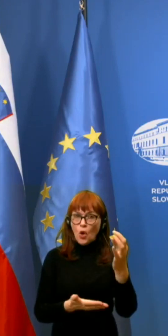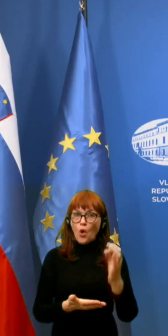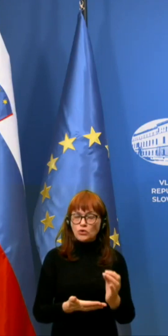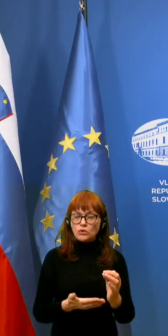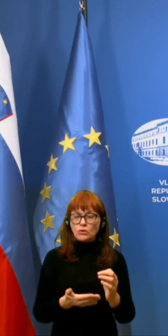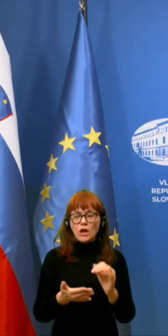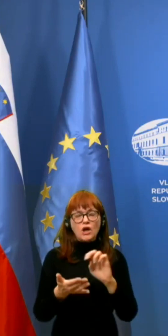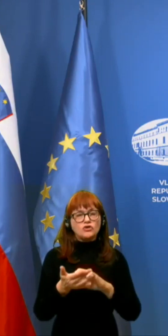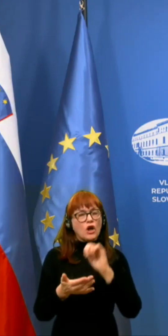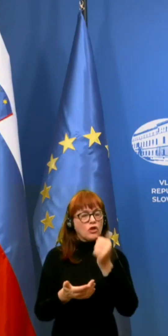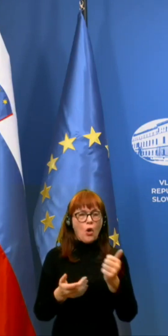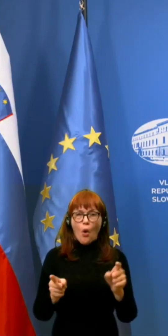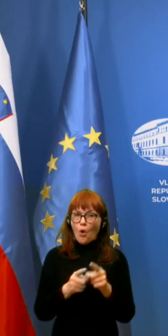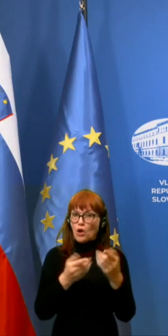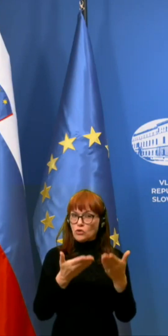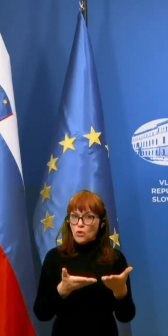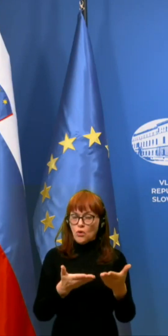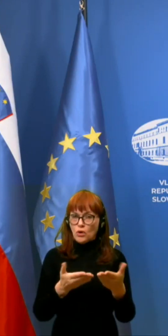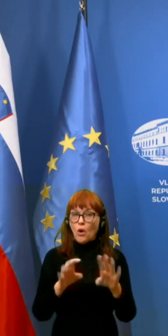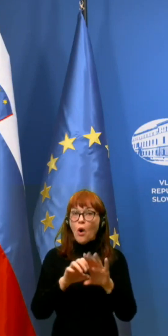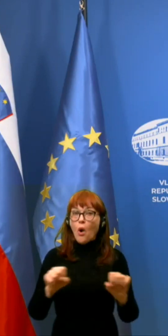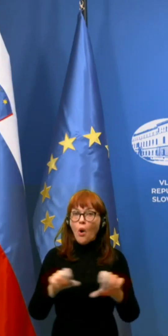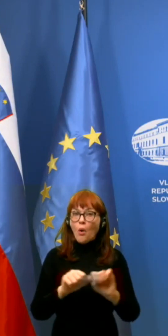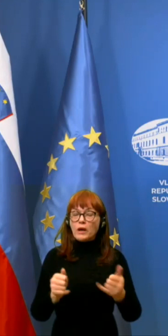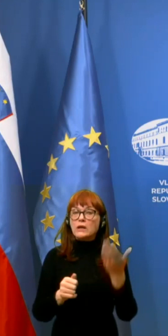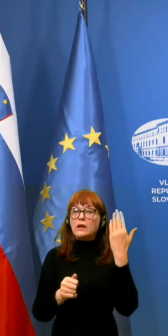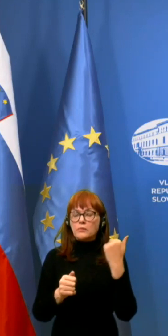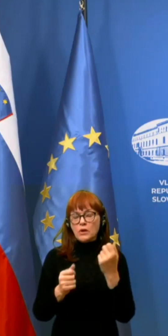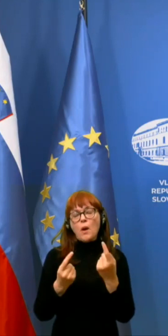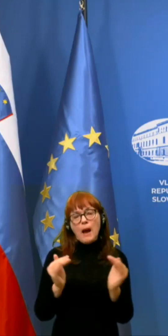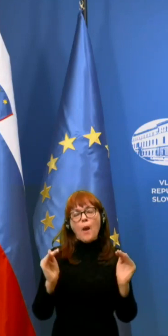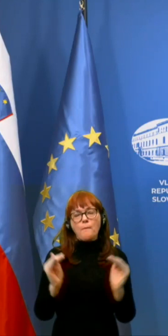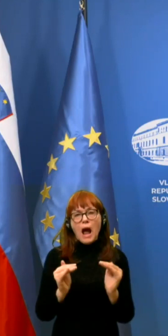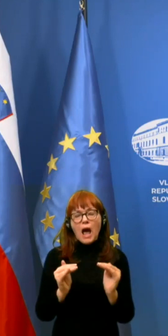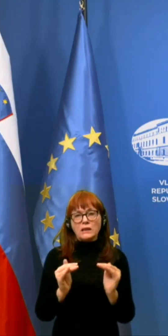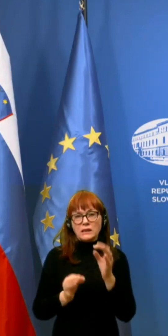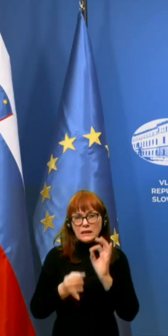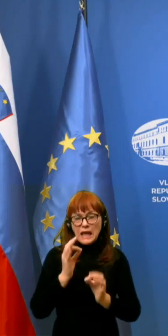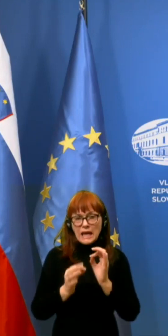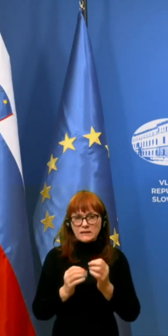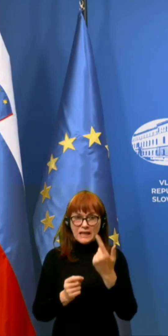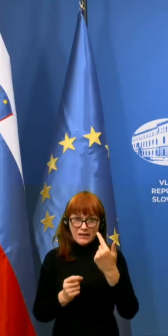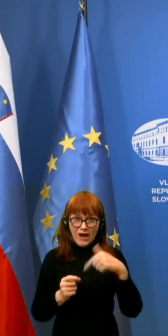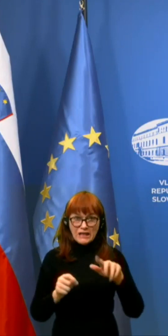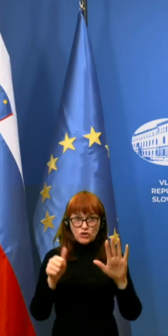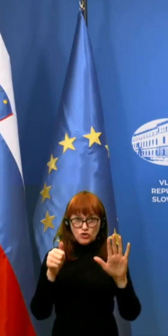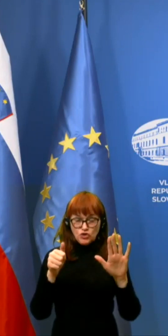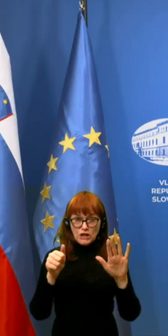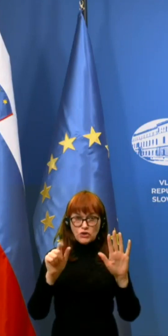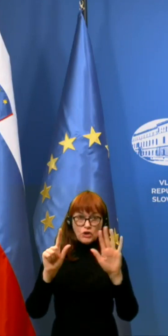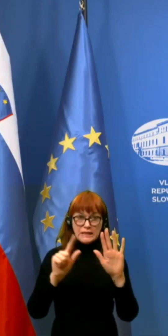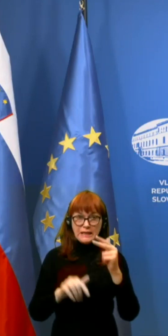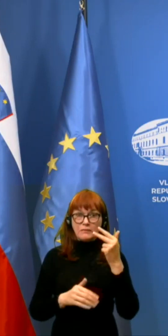še nikoli toliko. Opravljenih je bilo sicer nekaj manj testiranj, 2637,